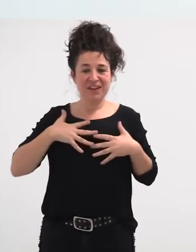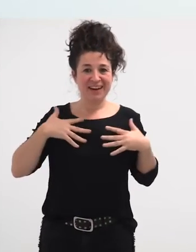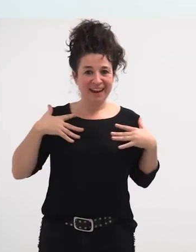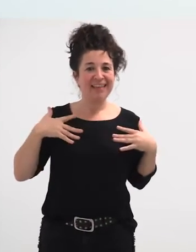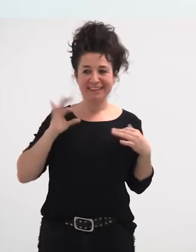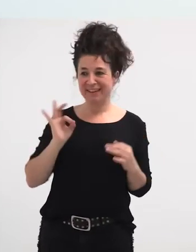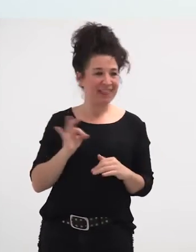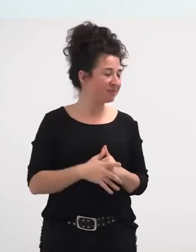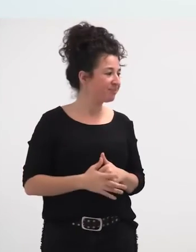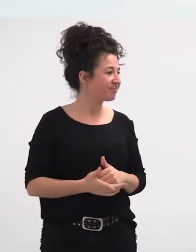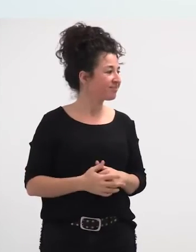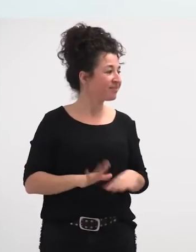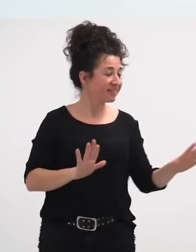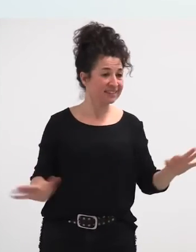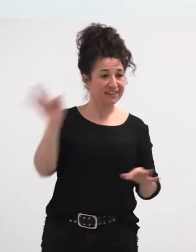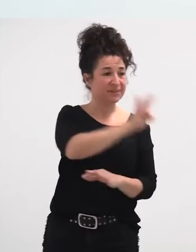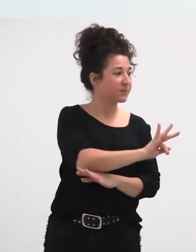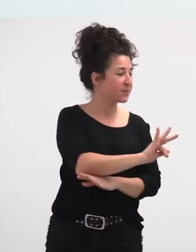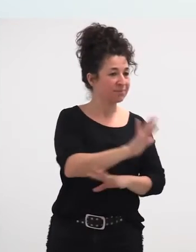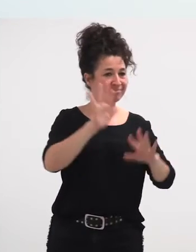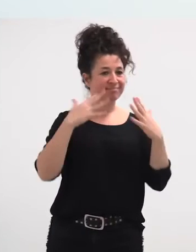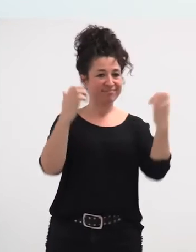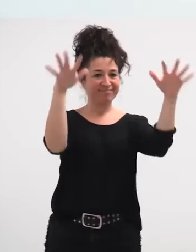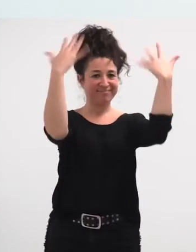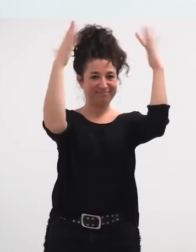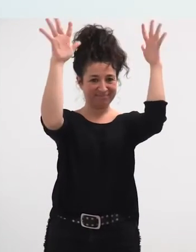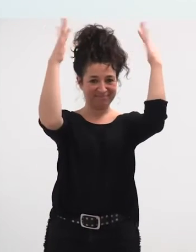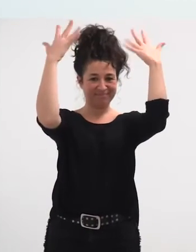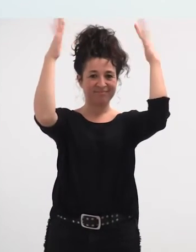vai. Buena, horna, hau, narketa ikara, gatazkaren.